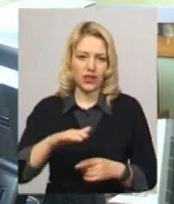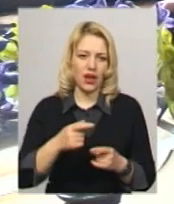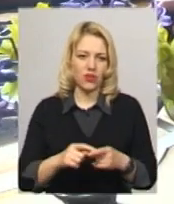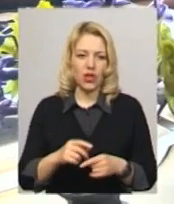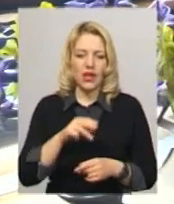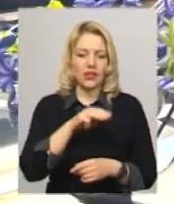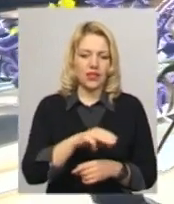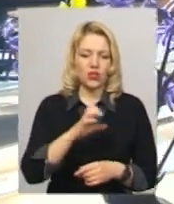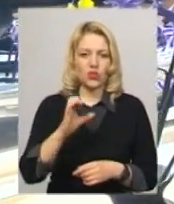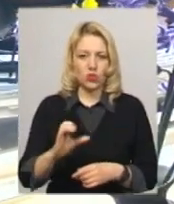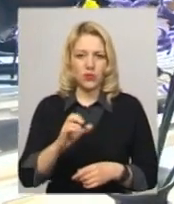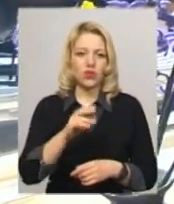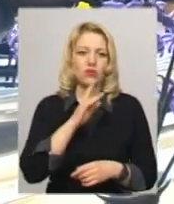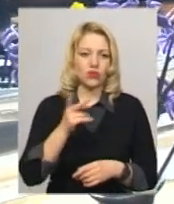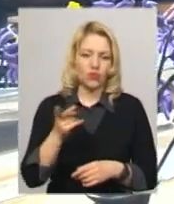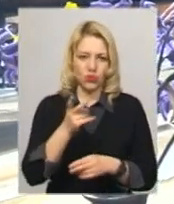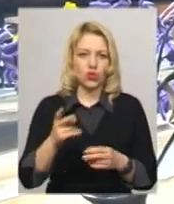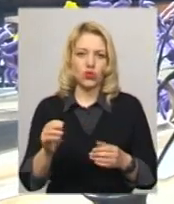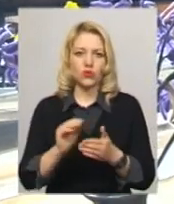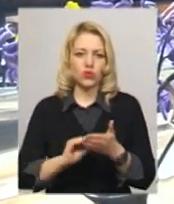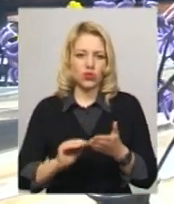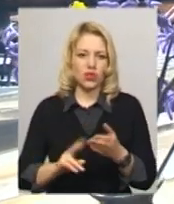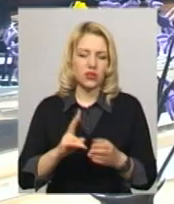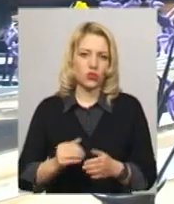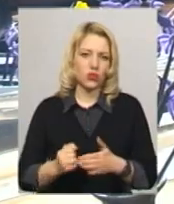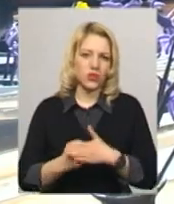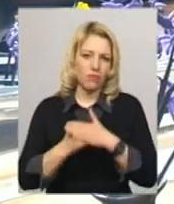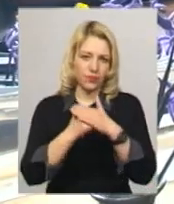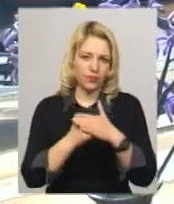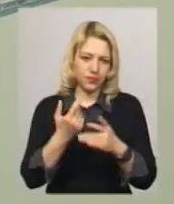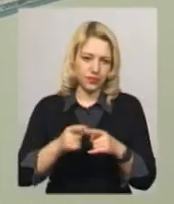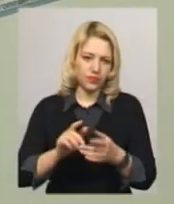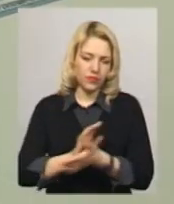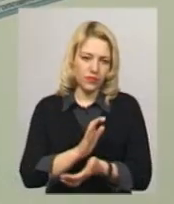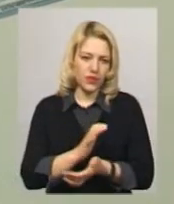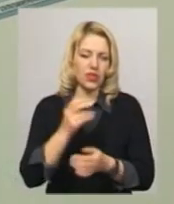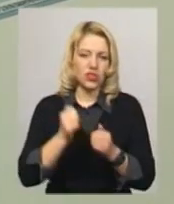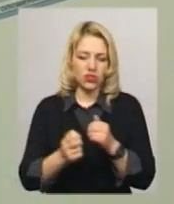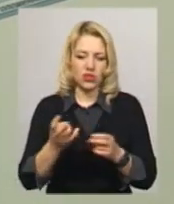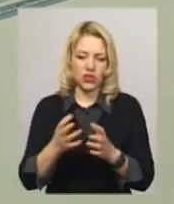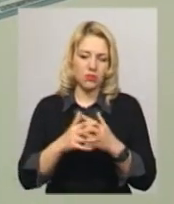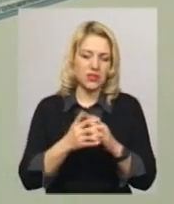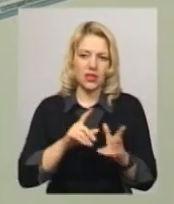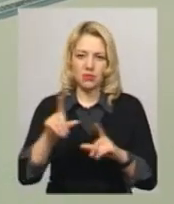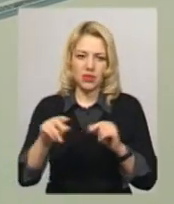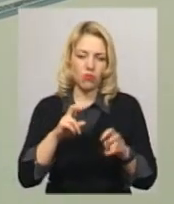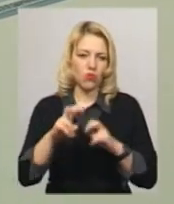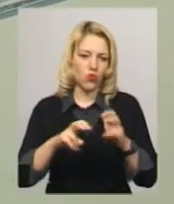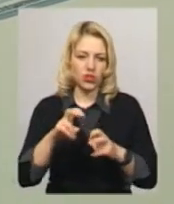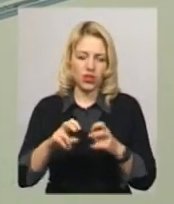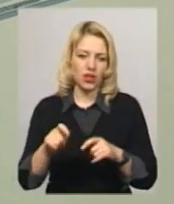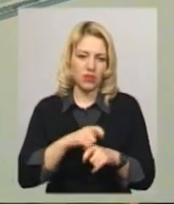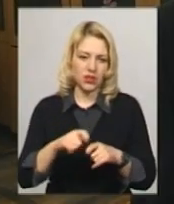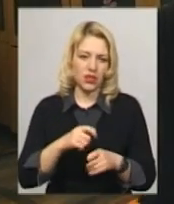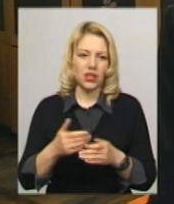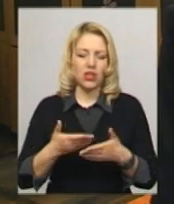кореспонденти, які забезпечують контент газети. І не тільки це, каже Тетяна Слободянюк, бо часто треба і їздити селами в пошуках матеріалів, і вчитувати газету, і